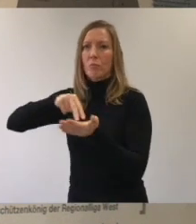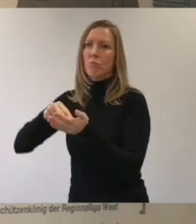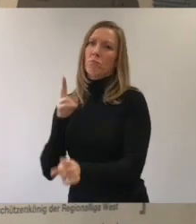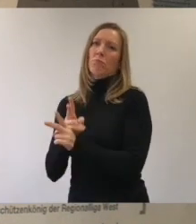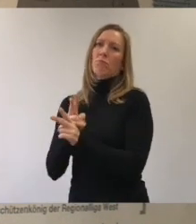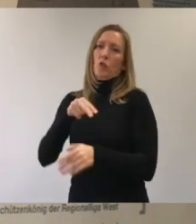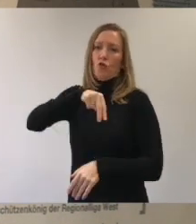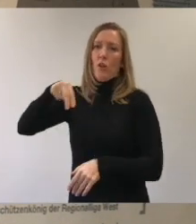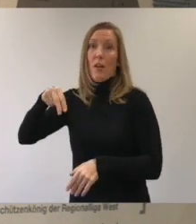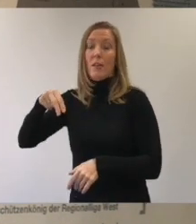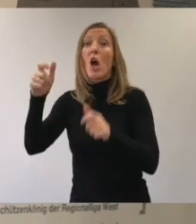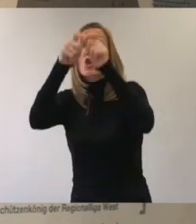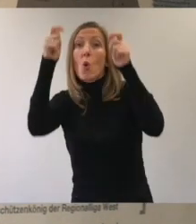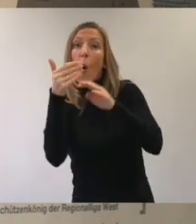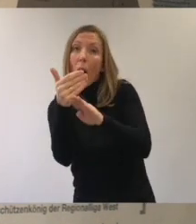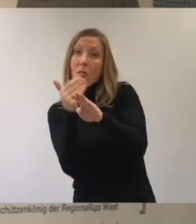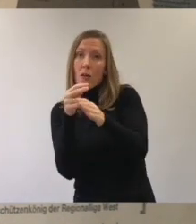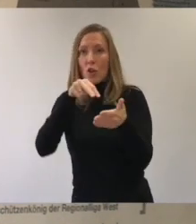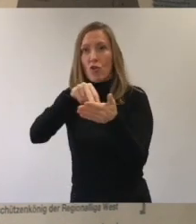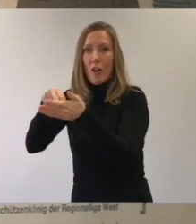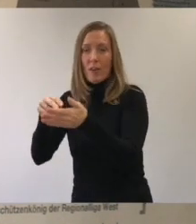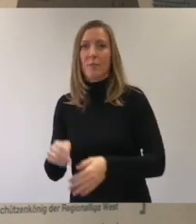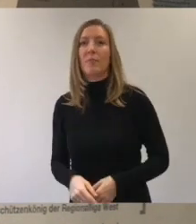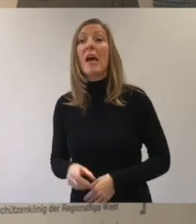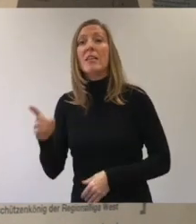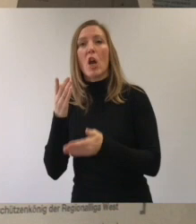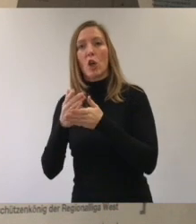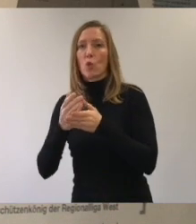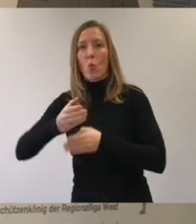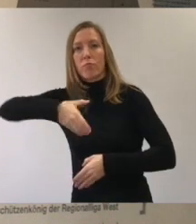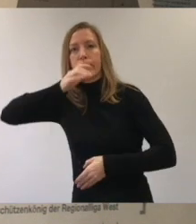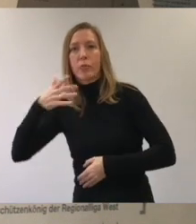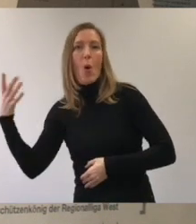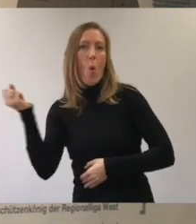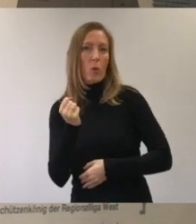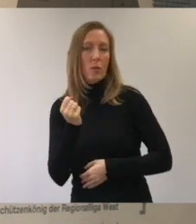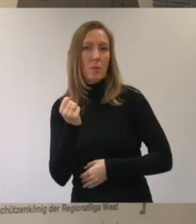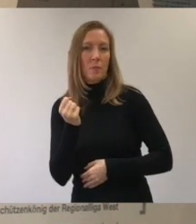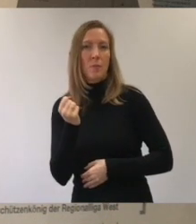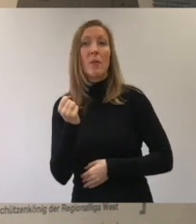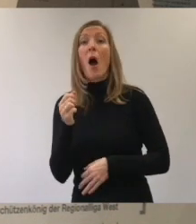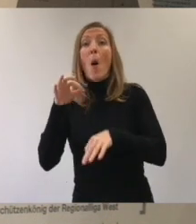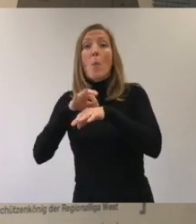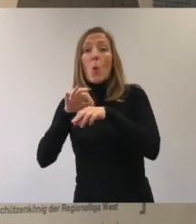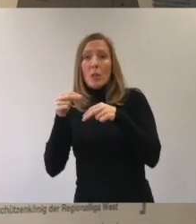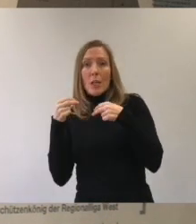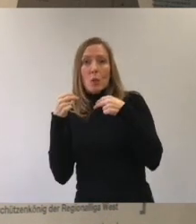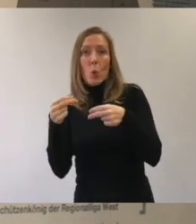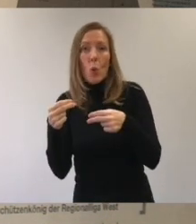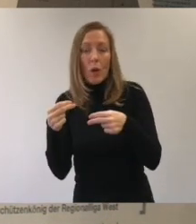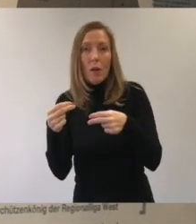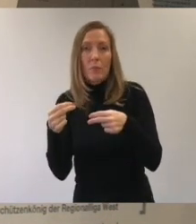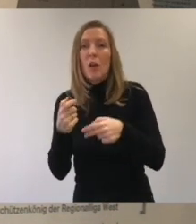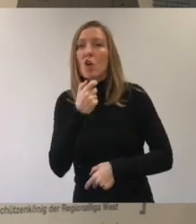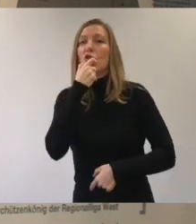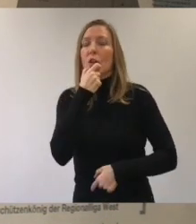Hier stehen sie immer, direkt hinter dem Tor. Dirk hat für alle was zu trinken geholt. Er kommt gerade rechtzeitig.